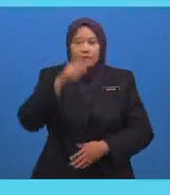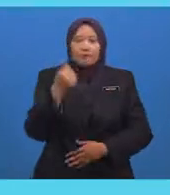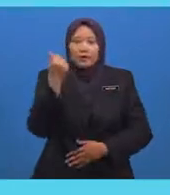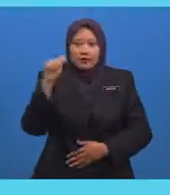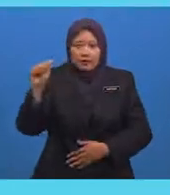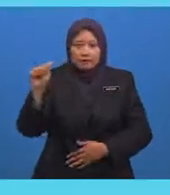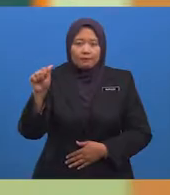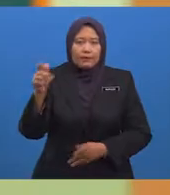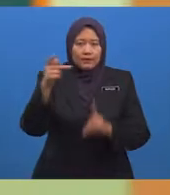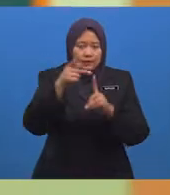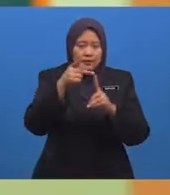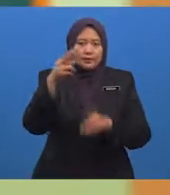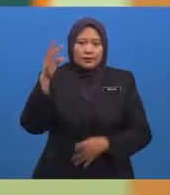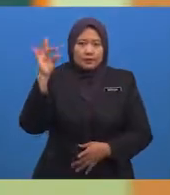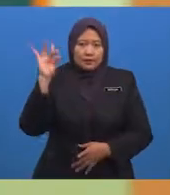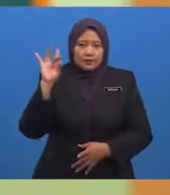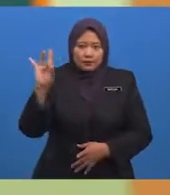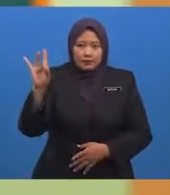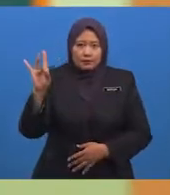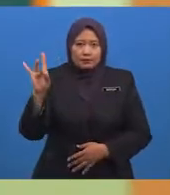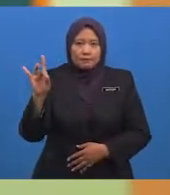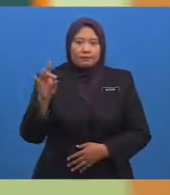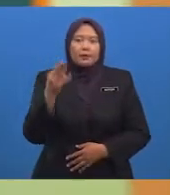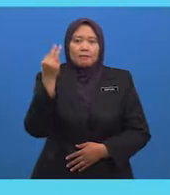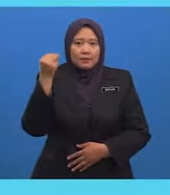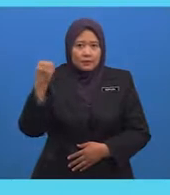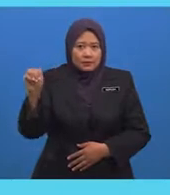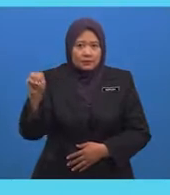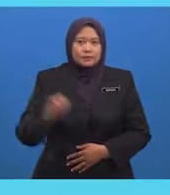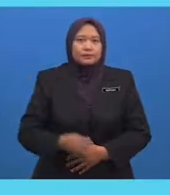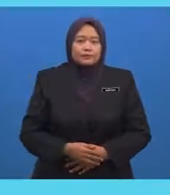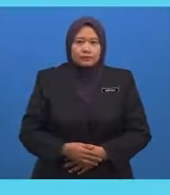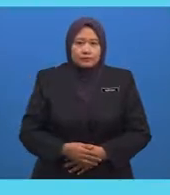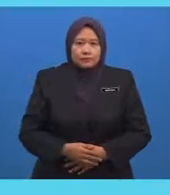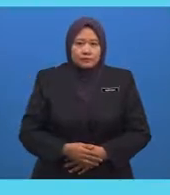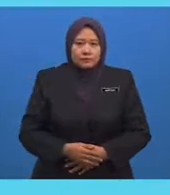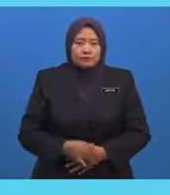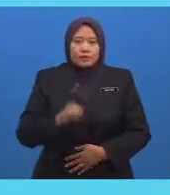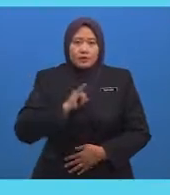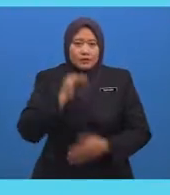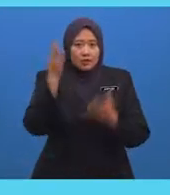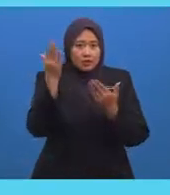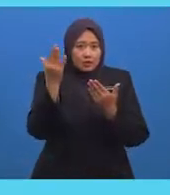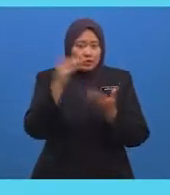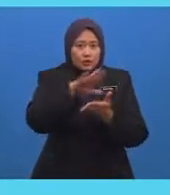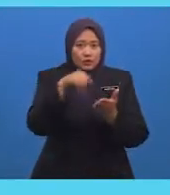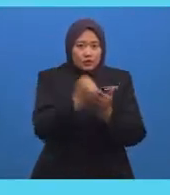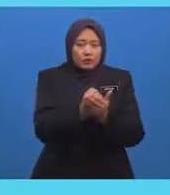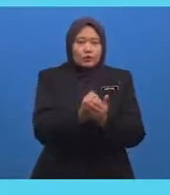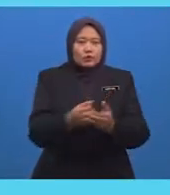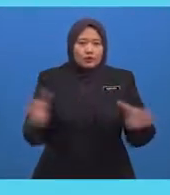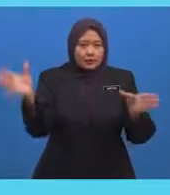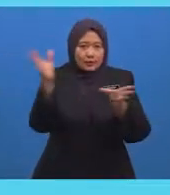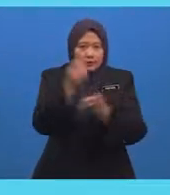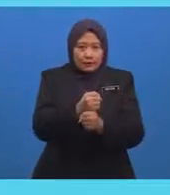Melalui pembelajaran hari ini, diharapkan semua pelajar akan dapat